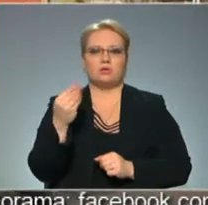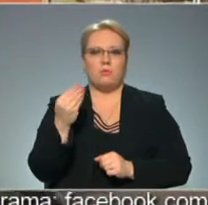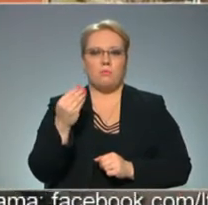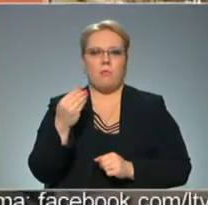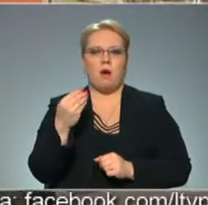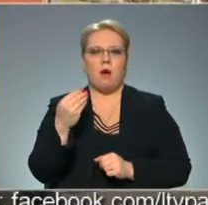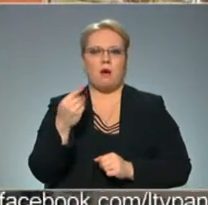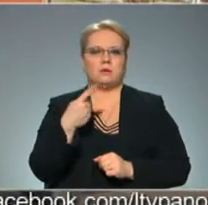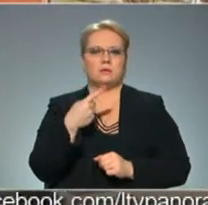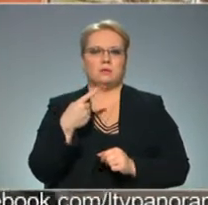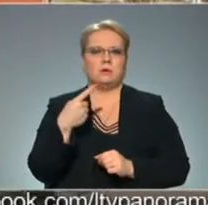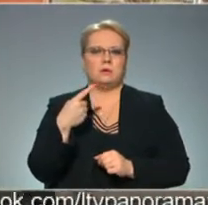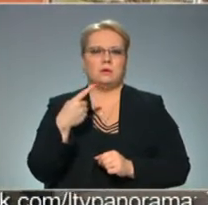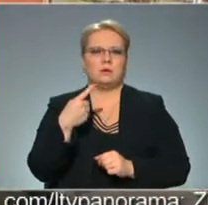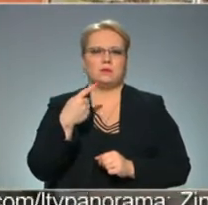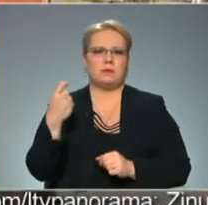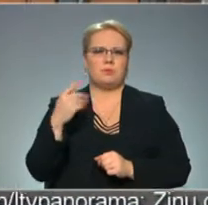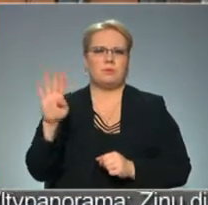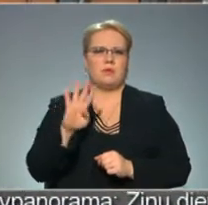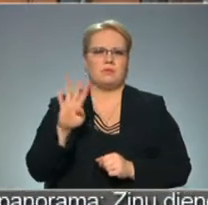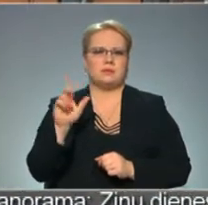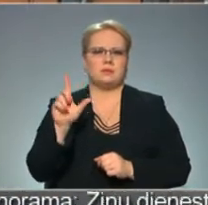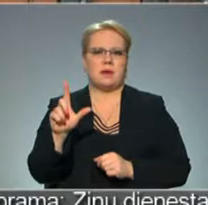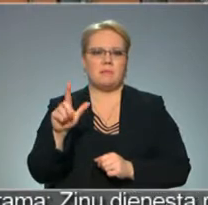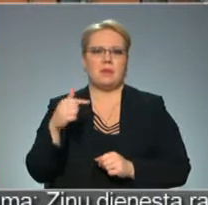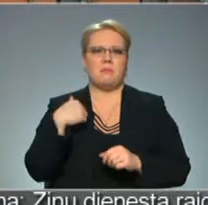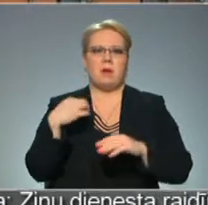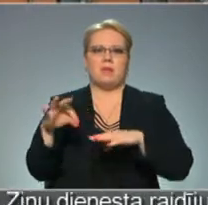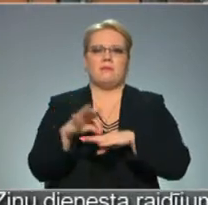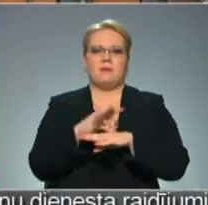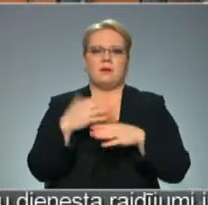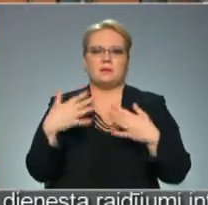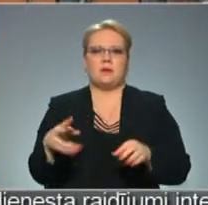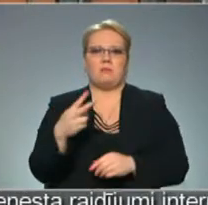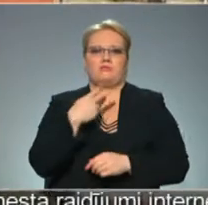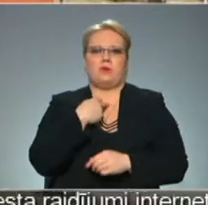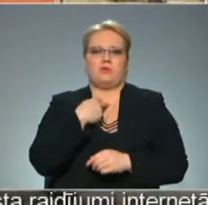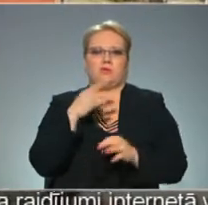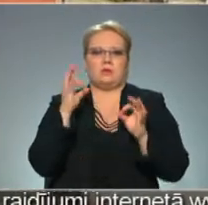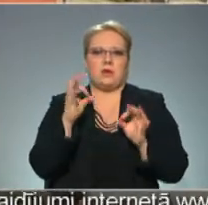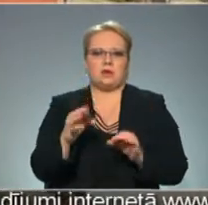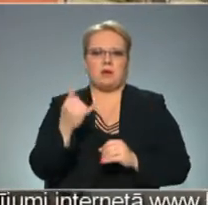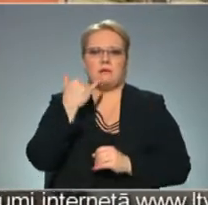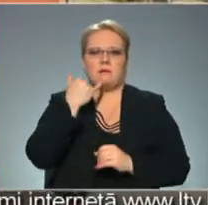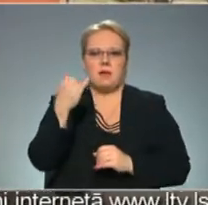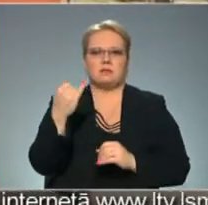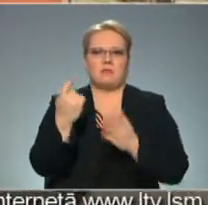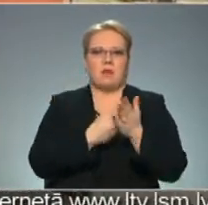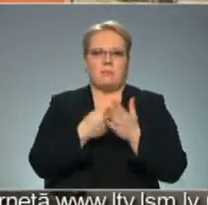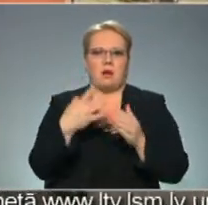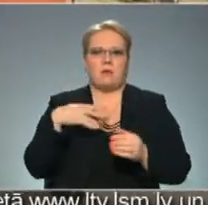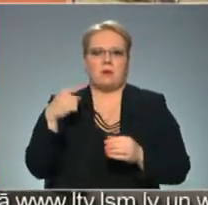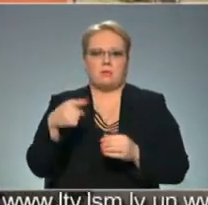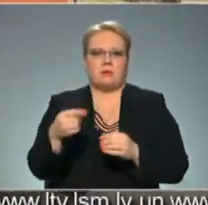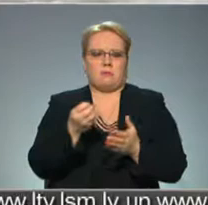117 eiro. Man jau virs sašutis bija riktīgi, viņš jāzvana, jāprasa, kāpēc es tik